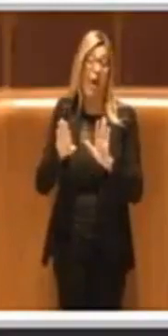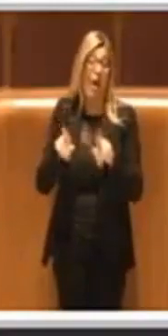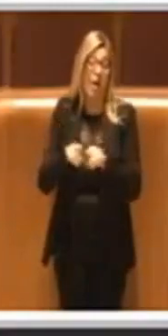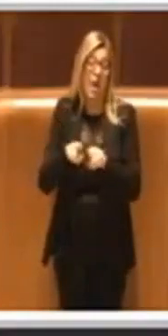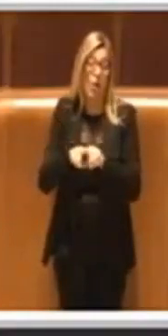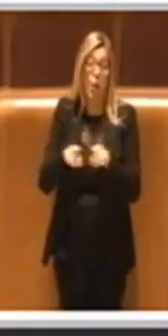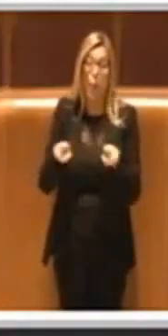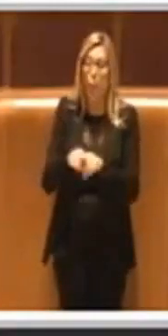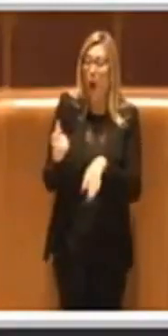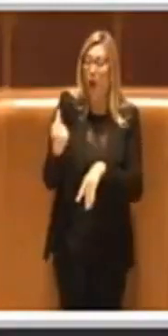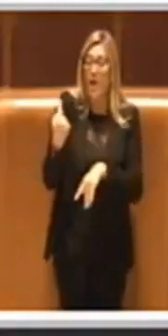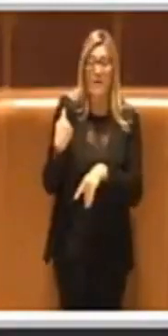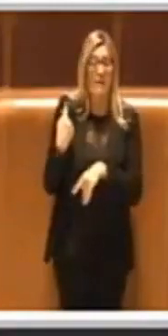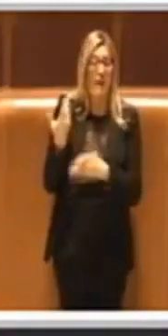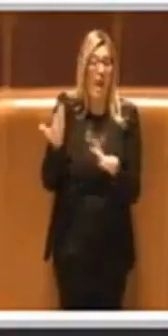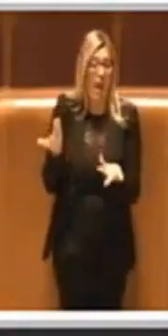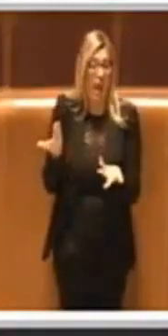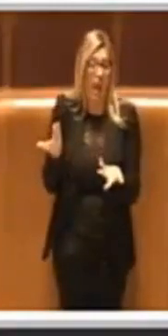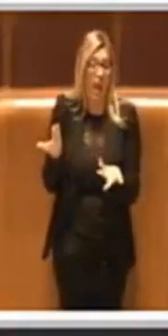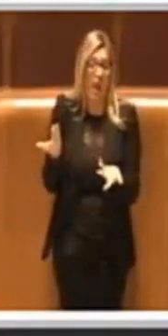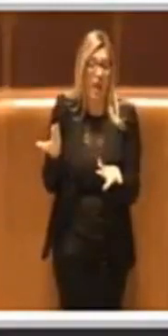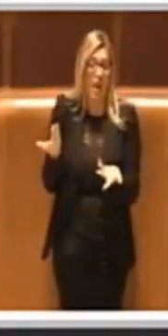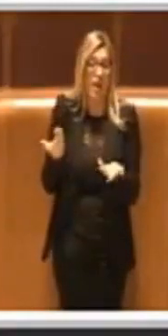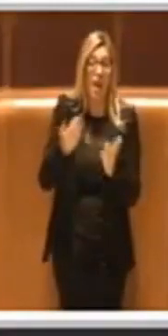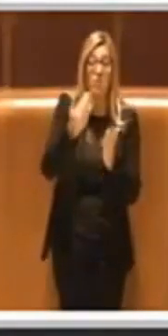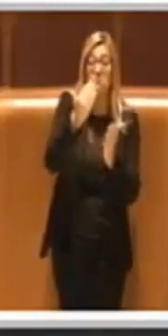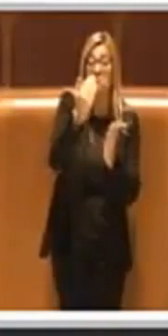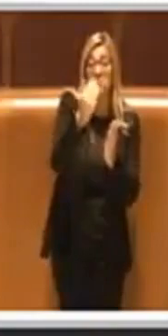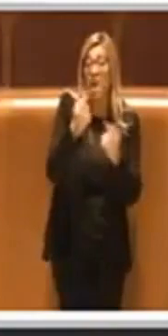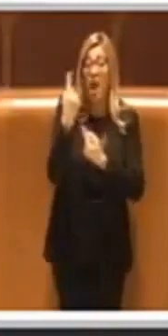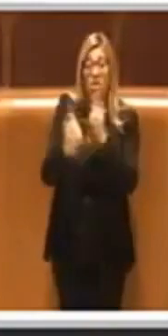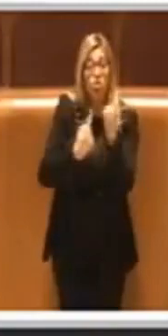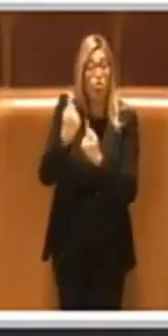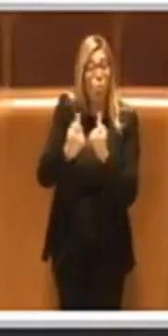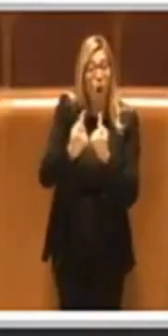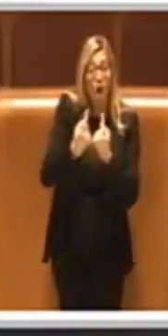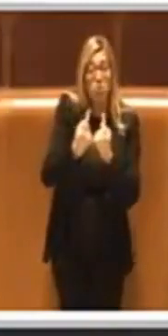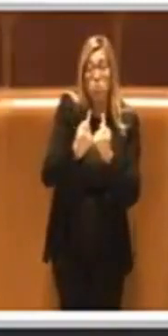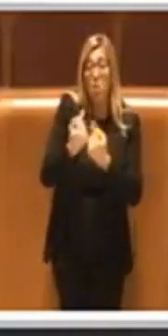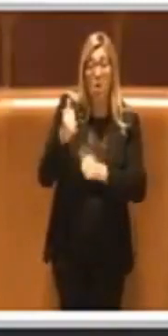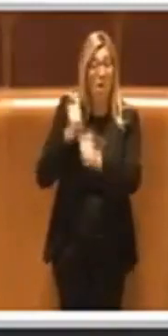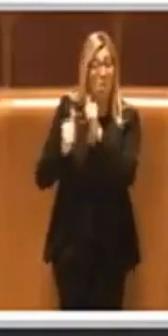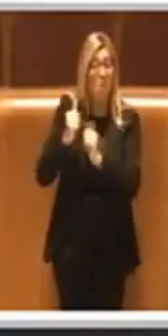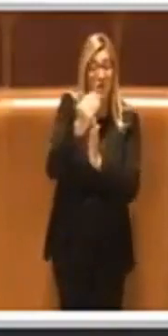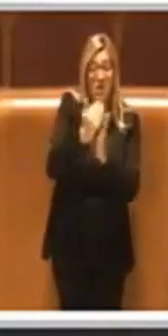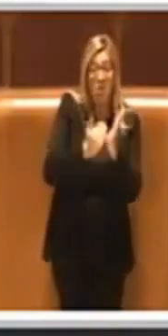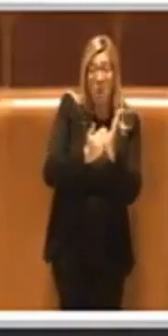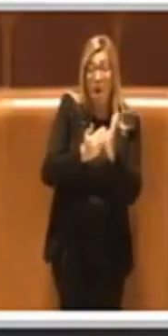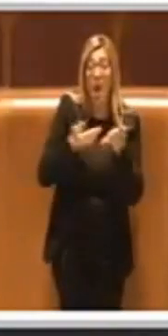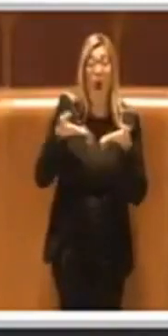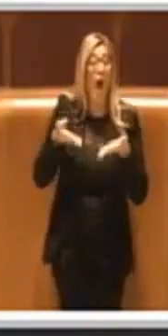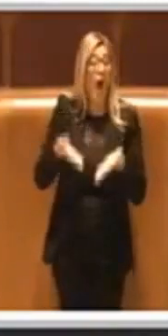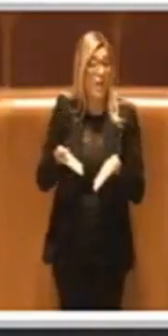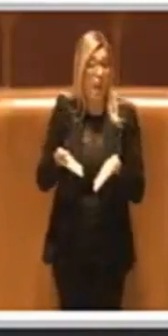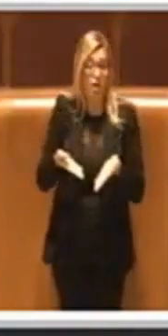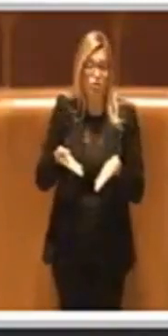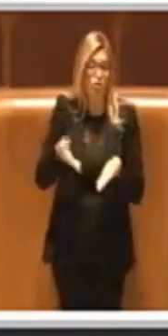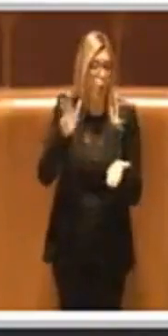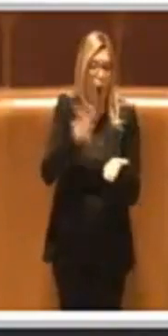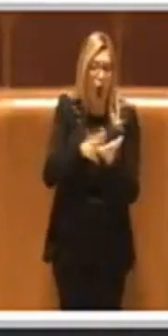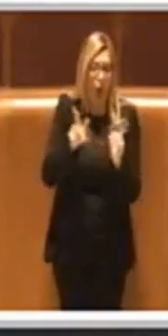fatto ieri per delle cose che già sono previste nel piano, io non posso approvare gli ordini del giorno,